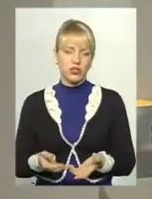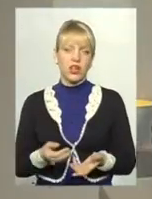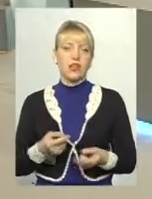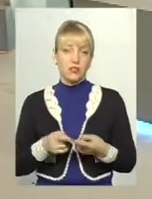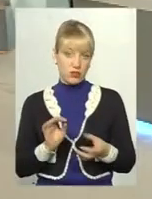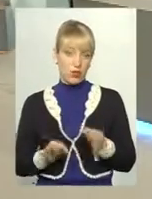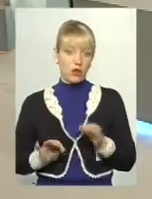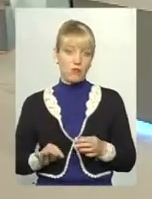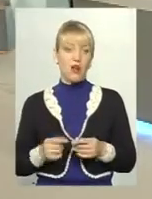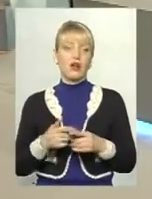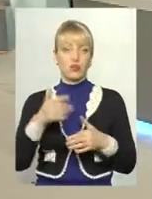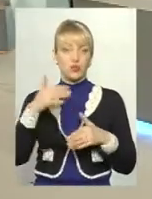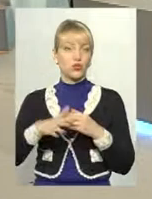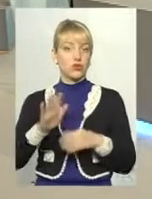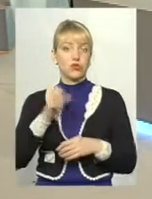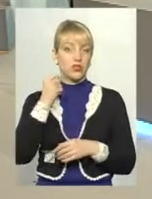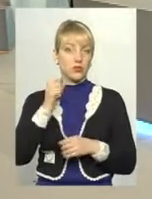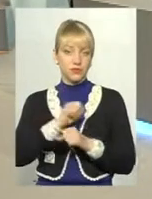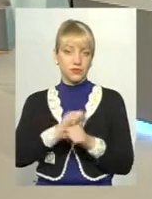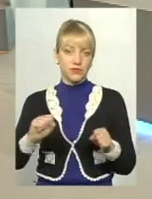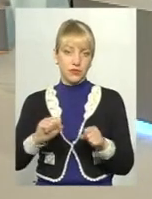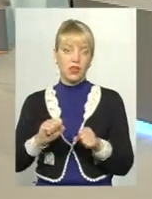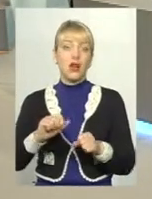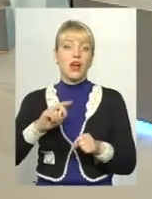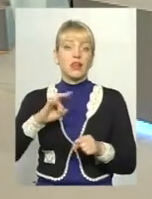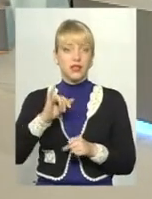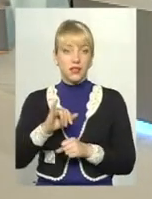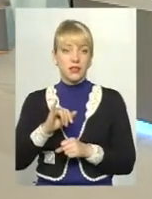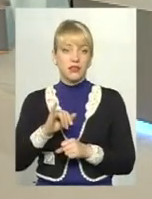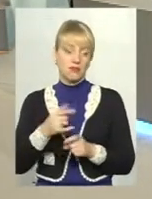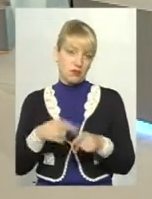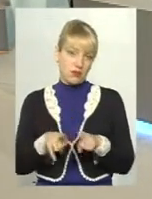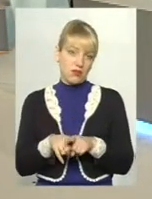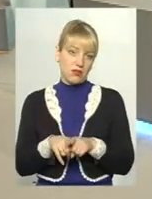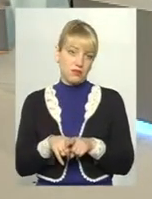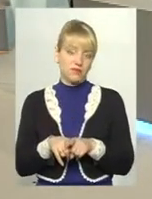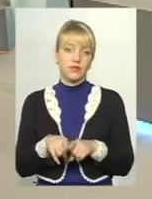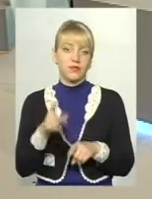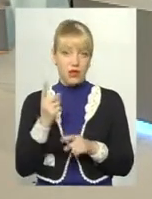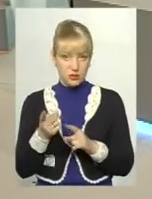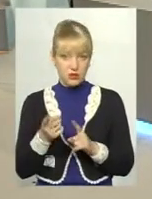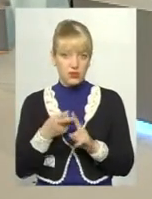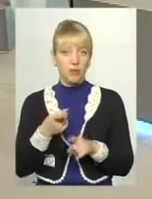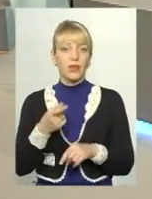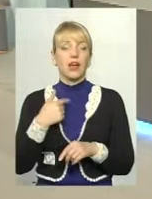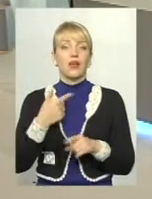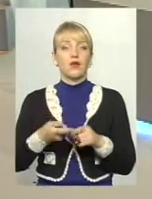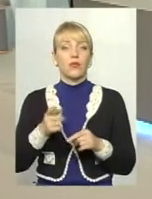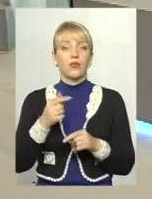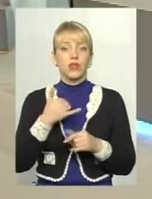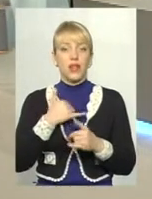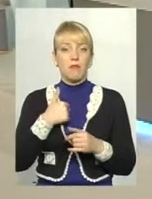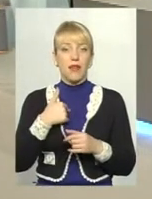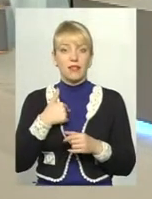Зрозуміло, що без вживання алкогольних напоїв і так далі. Тому це так раз. Для мене об